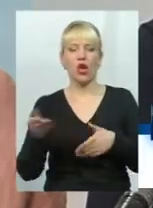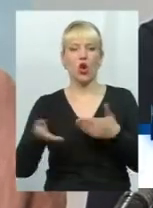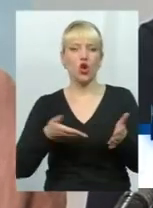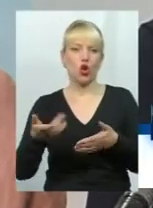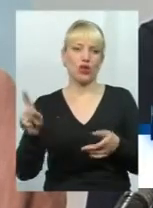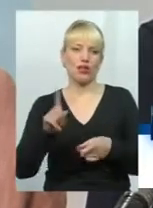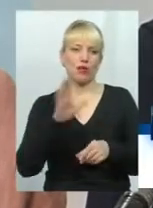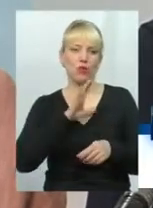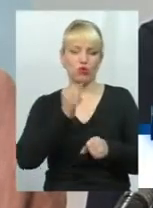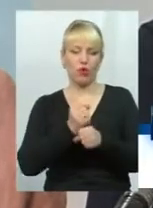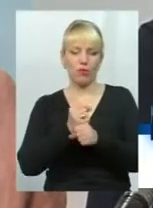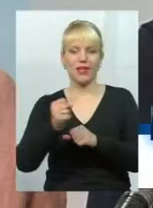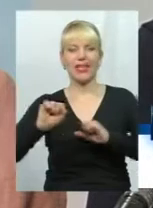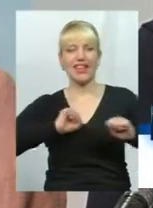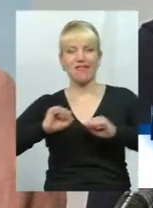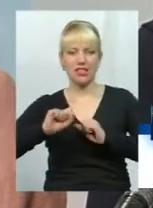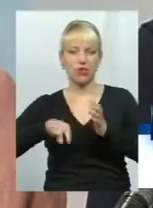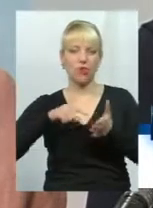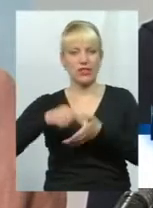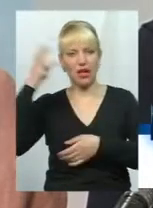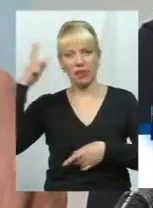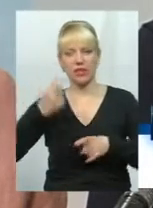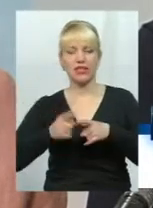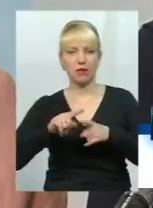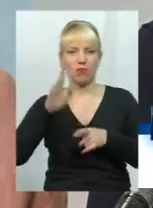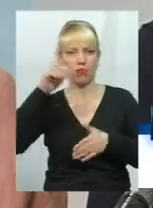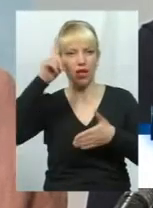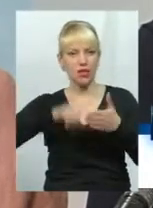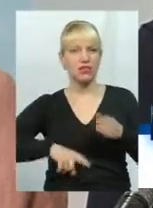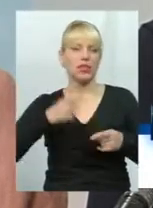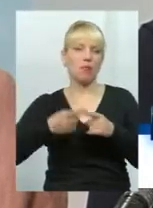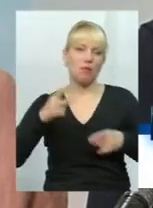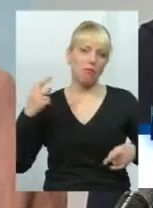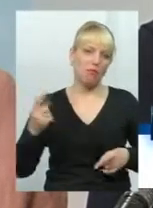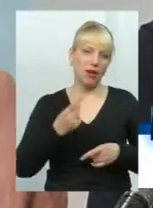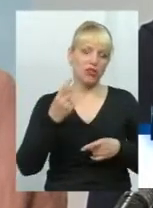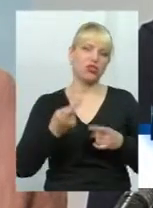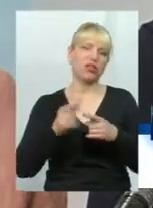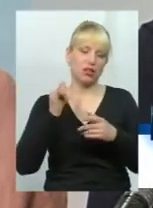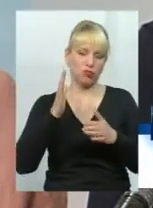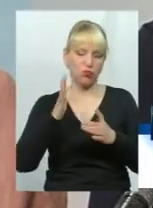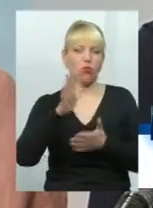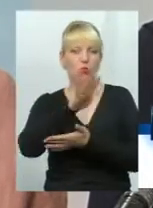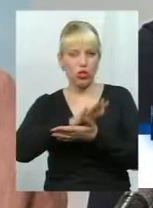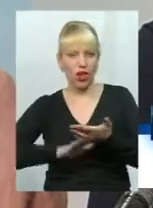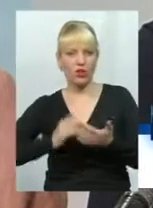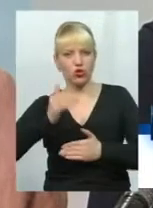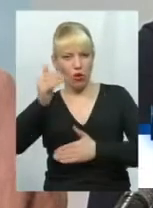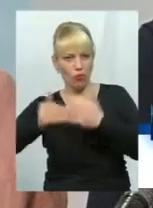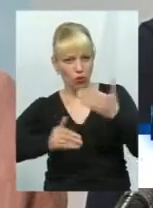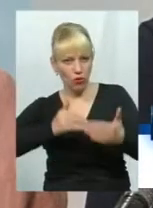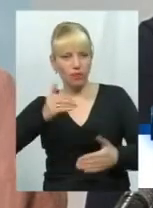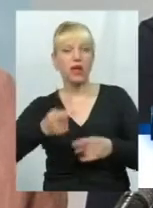керівництвом міста Хмельницького, будемо надіятися, що це перша ластівка, аналогічні заходи будуть проводитись і в подальшому, і, можливо, і на рівні